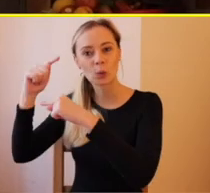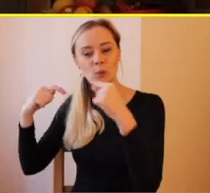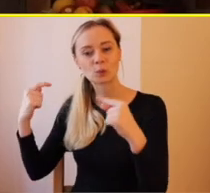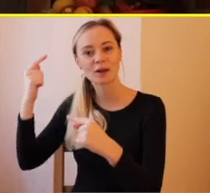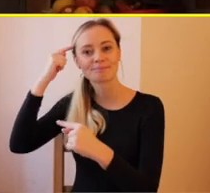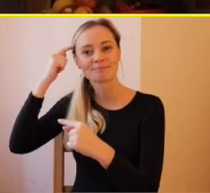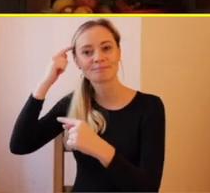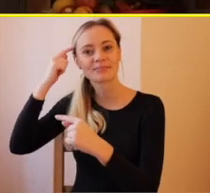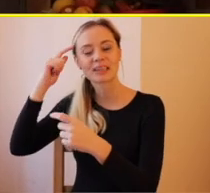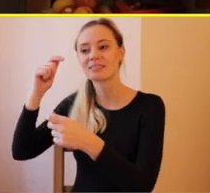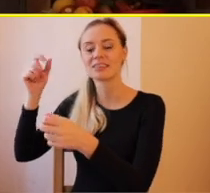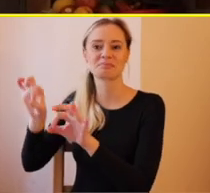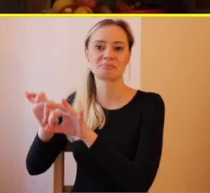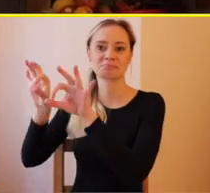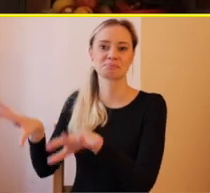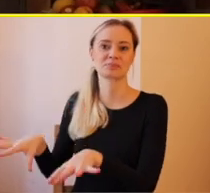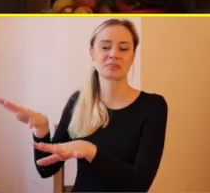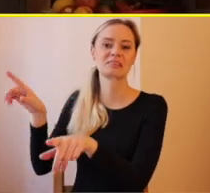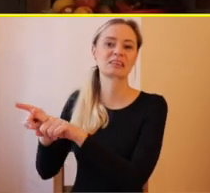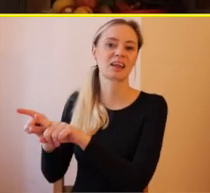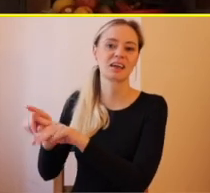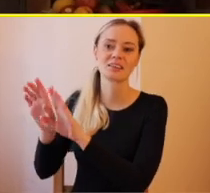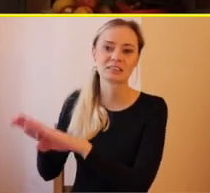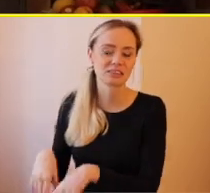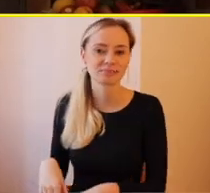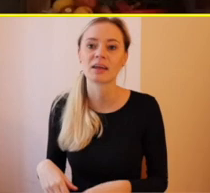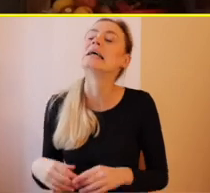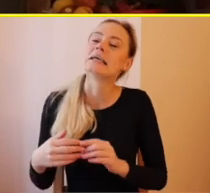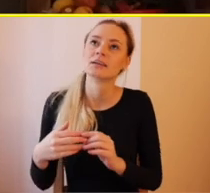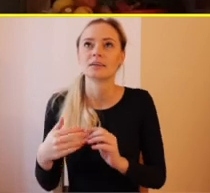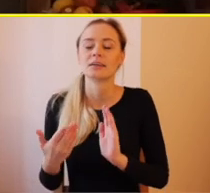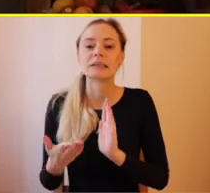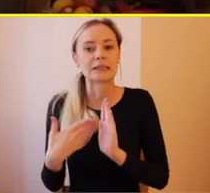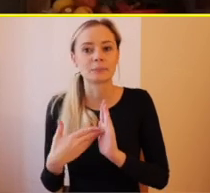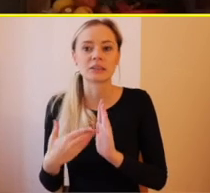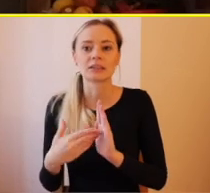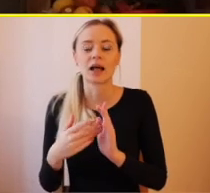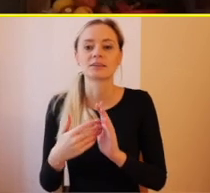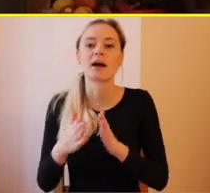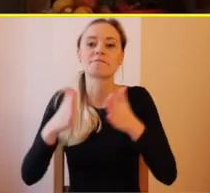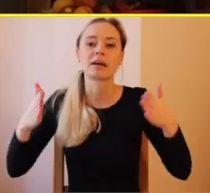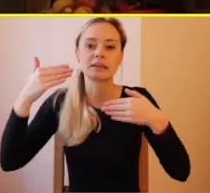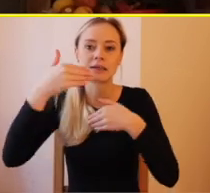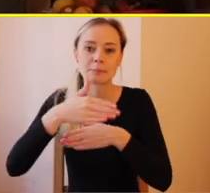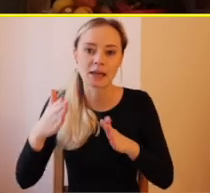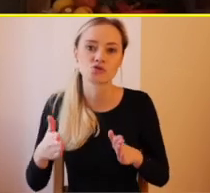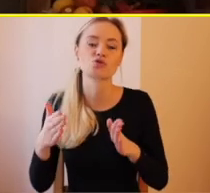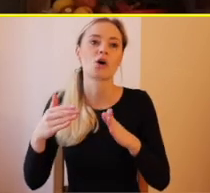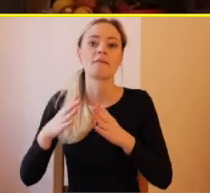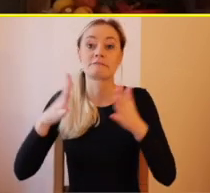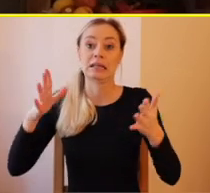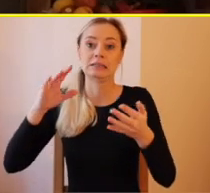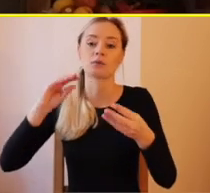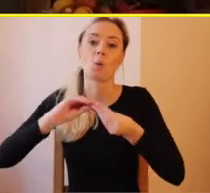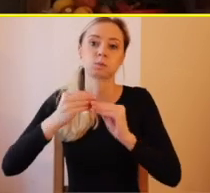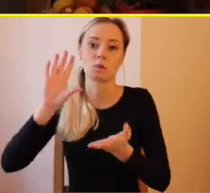nezmenila. Trošku sa to zmenilo, keď napríklad to porovnám, ja neviem, v nejakých obchodných centrách, že ten človek